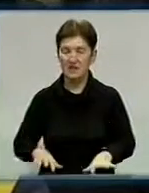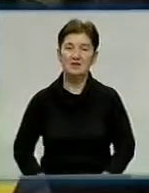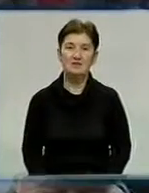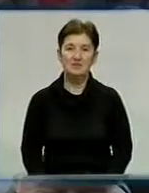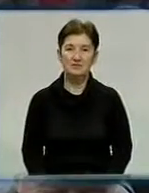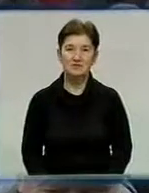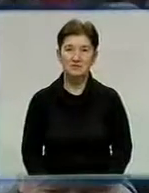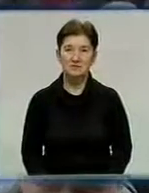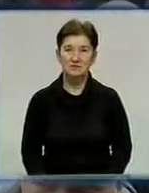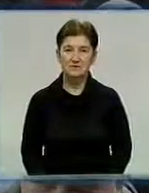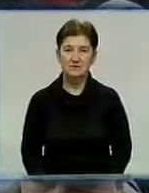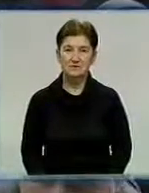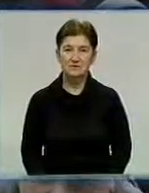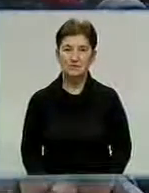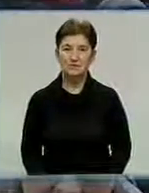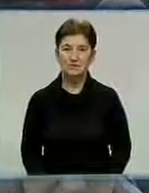Фоміченко. День за Днем.